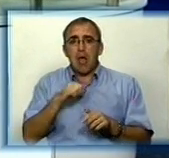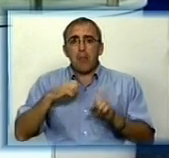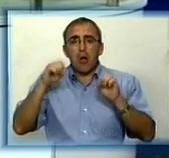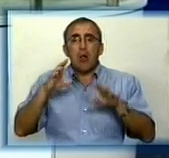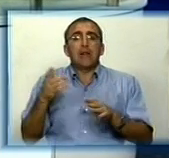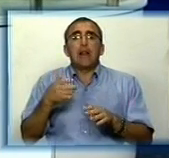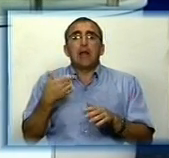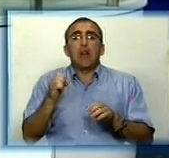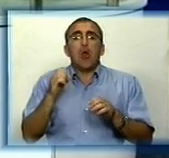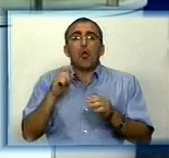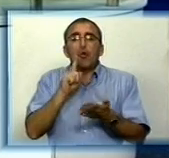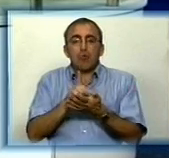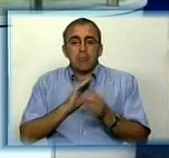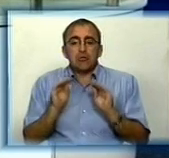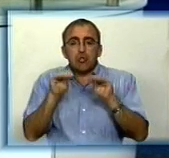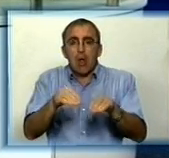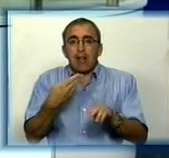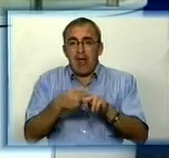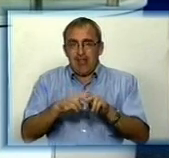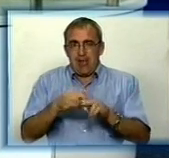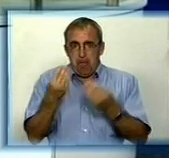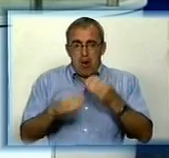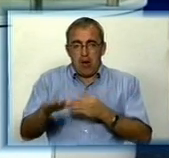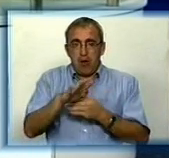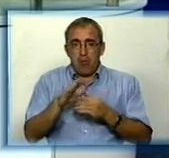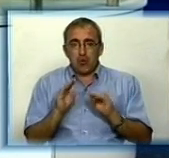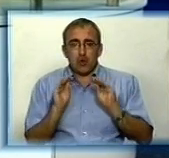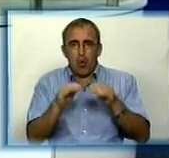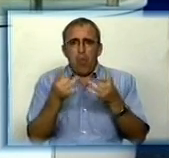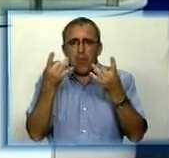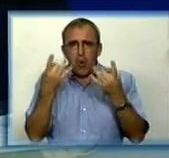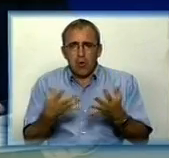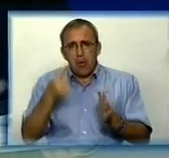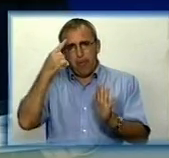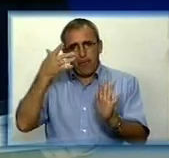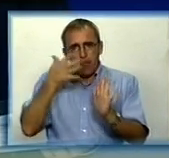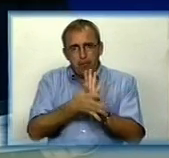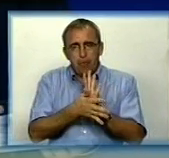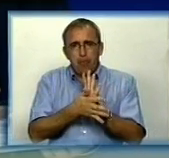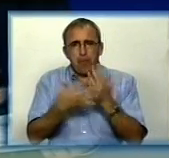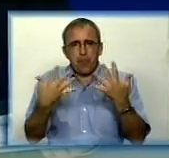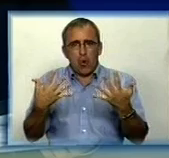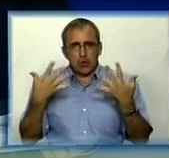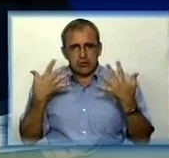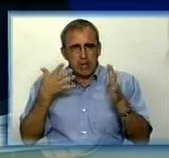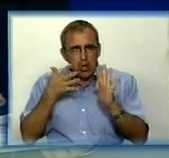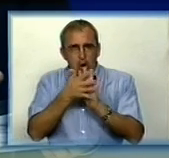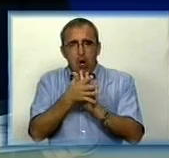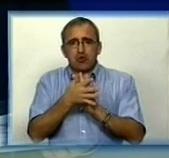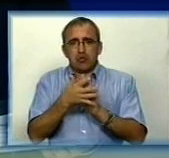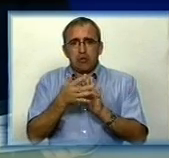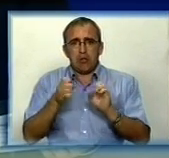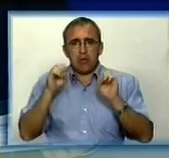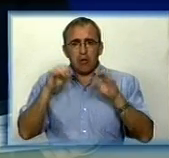а де ж должны стоять ці площадки. І принцип був заложен простой, понятний, прозрачний. Предложили